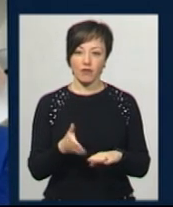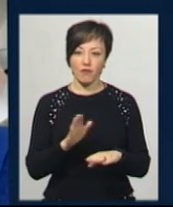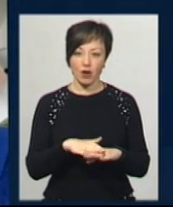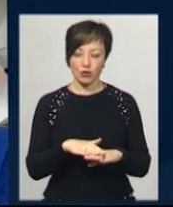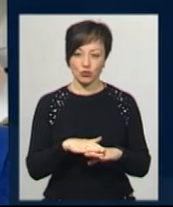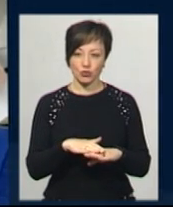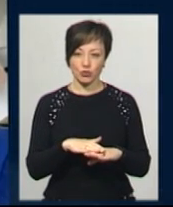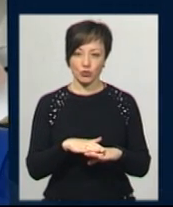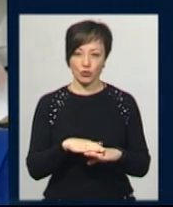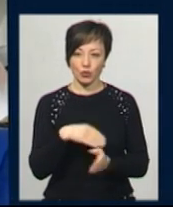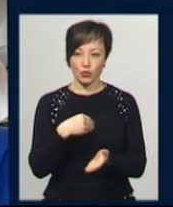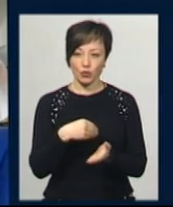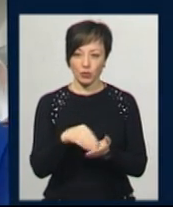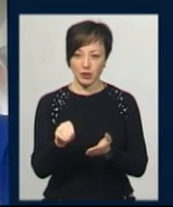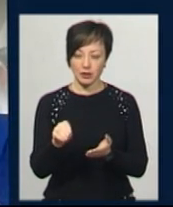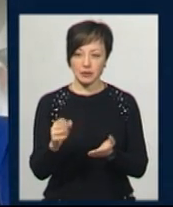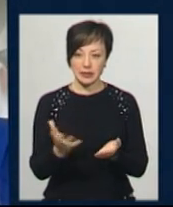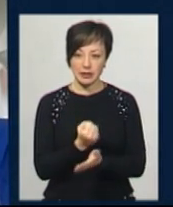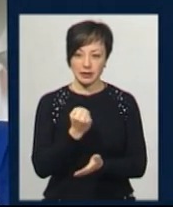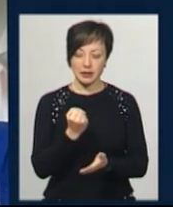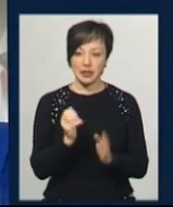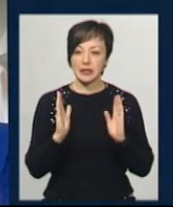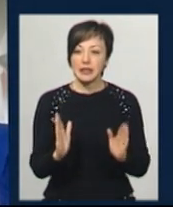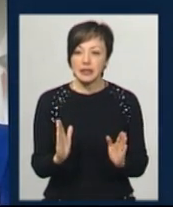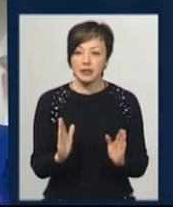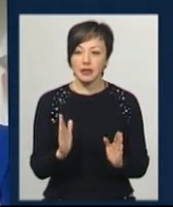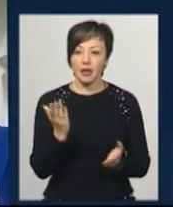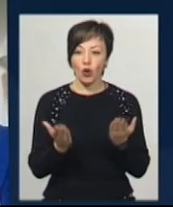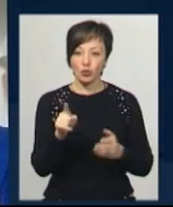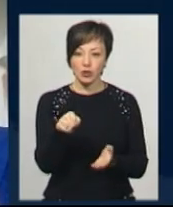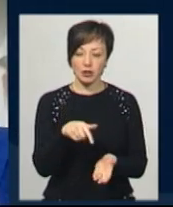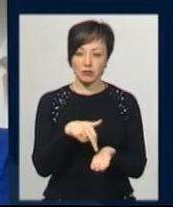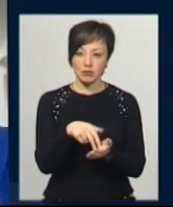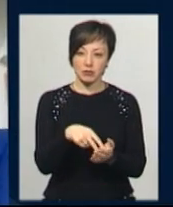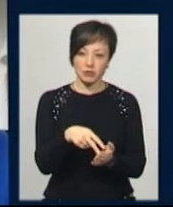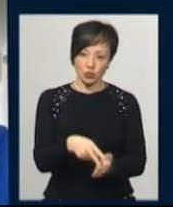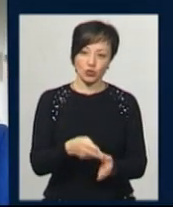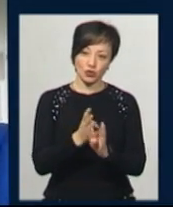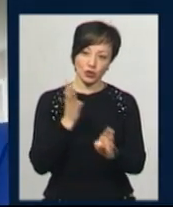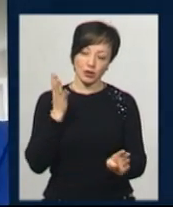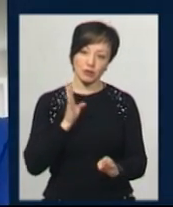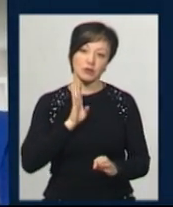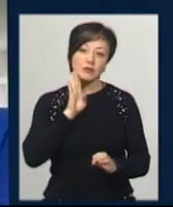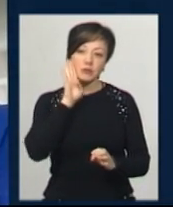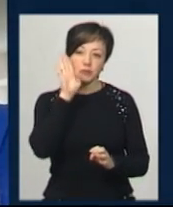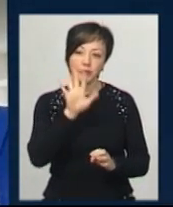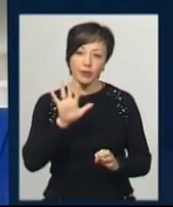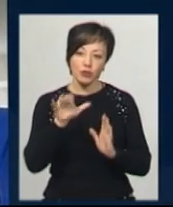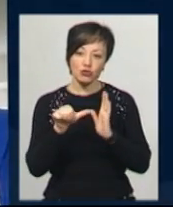роздобути. Лише якщо ти йдеш і стоїш в черзі з 5-6 ранку,